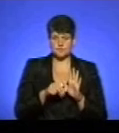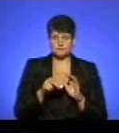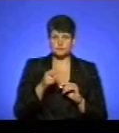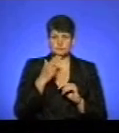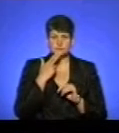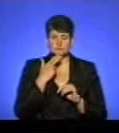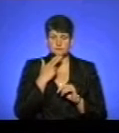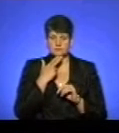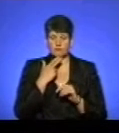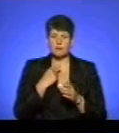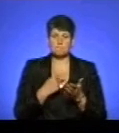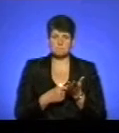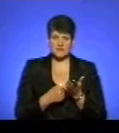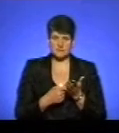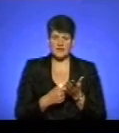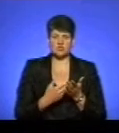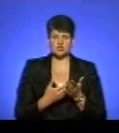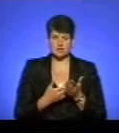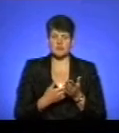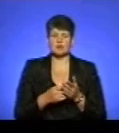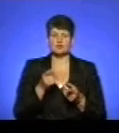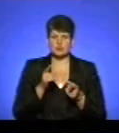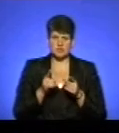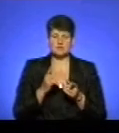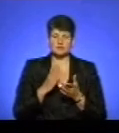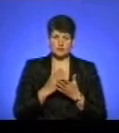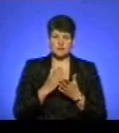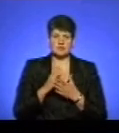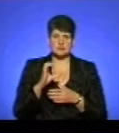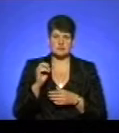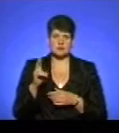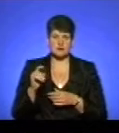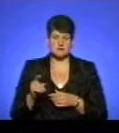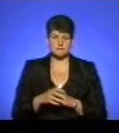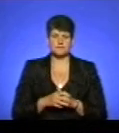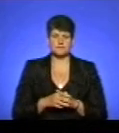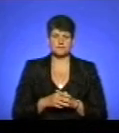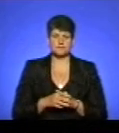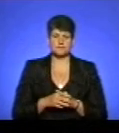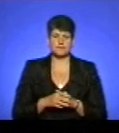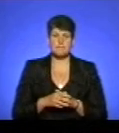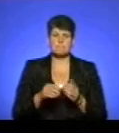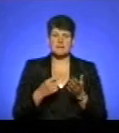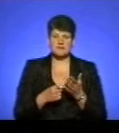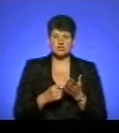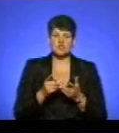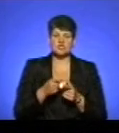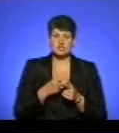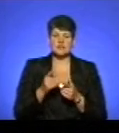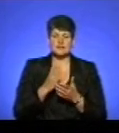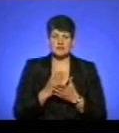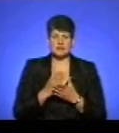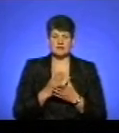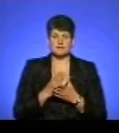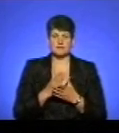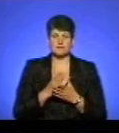підтвердження з лабораторії, що дійсно є позитивний сказ. Тобто підтвердити, чи є в тварини сказ, чи нема,